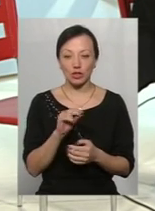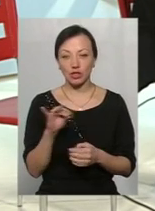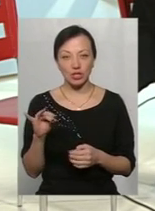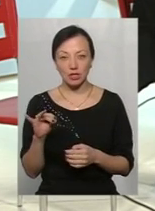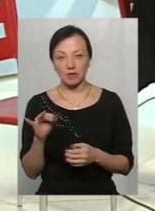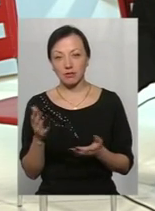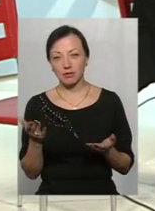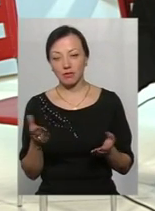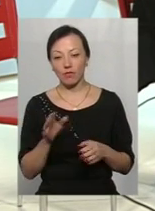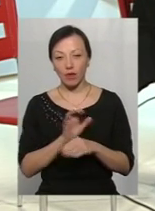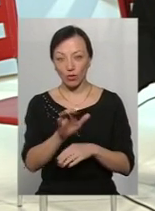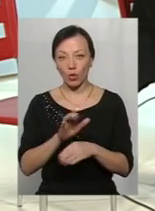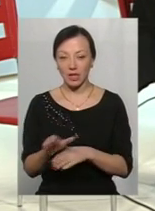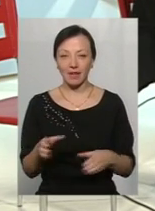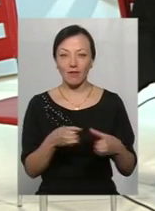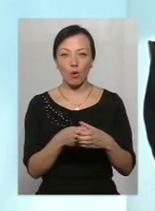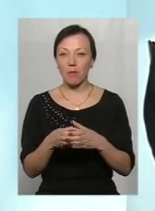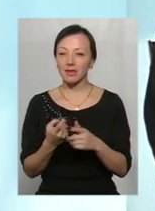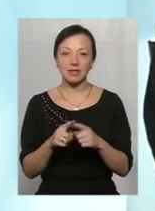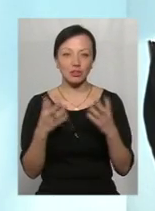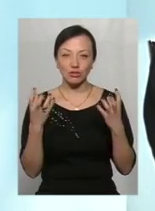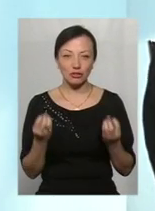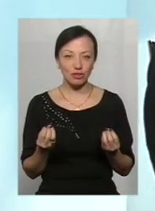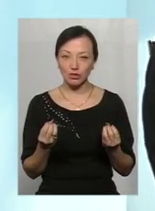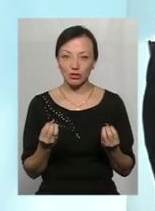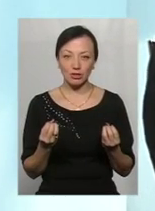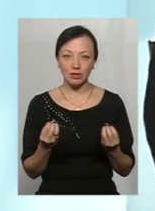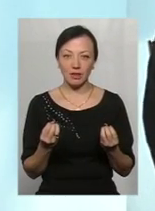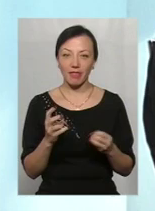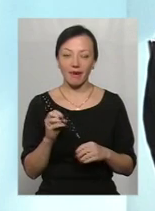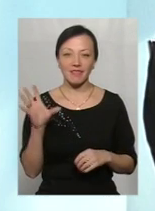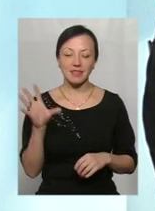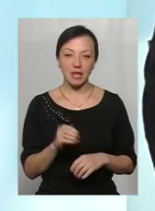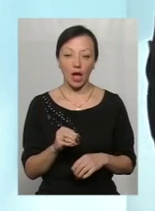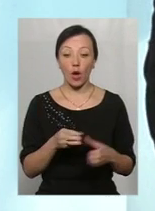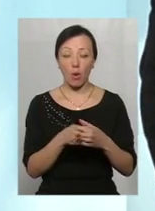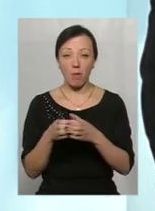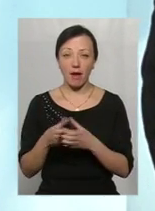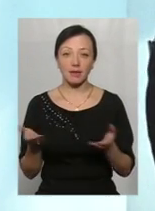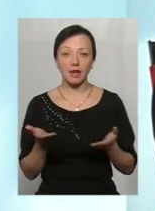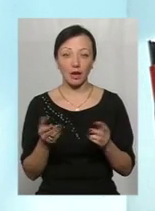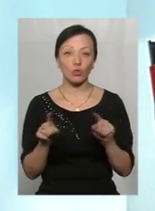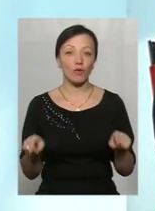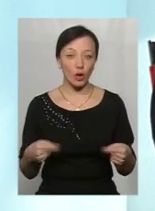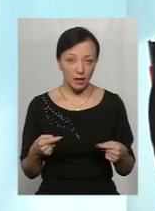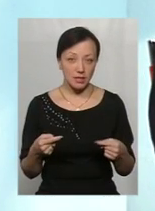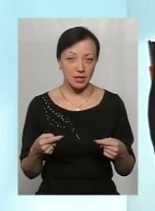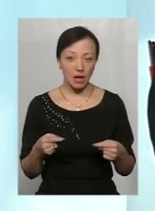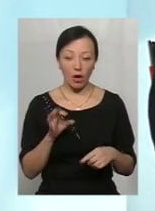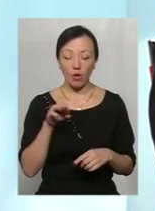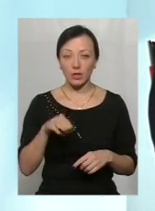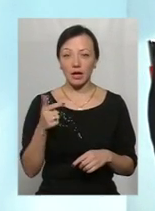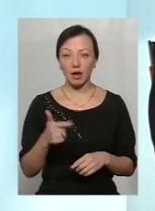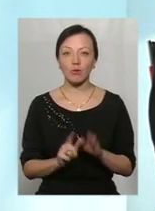зовсім надходити у громади, це ще не все. Тому що громади, які утворилися, в ОТГ